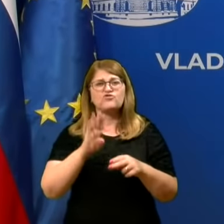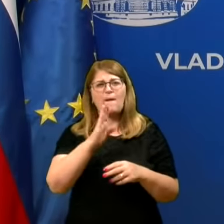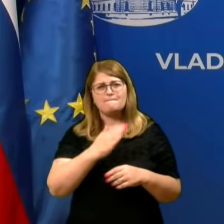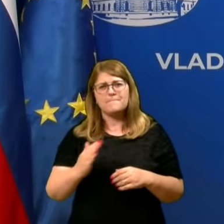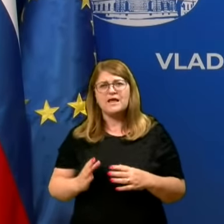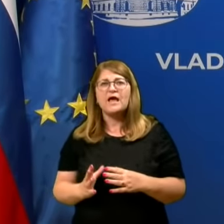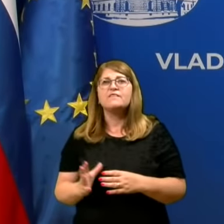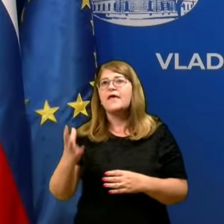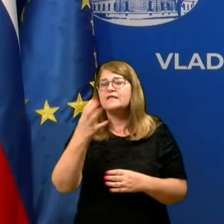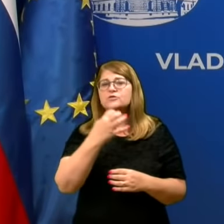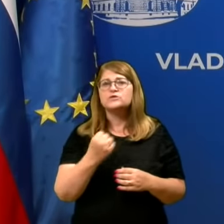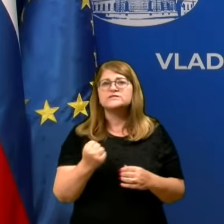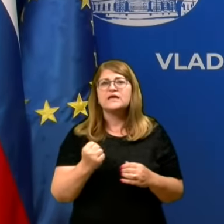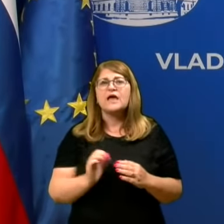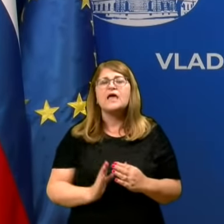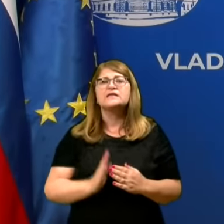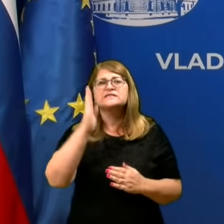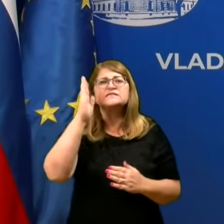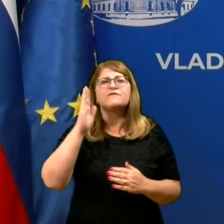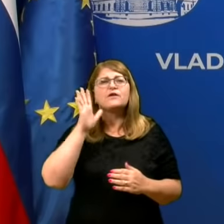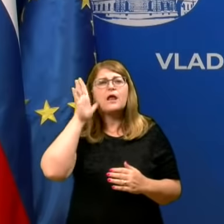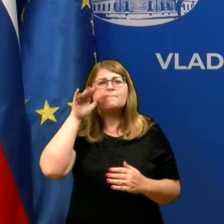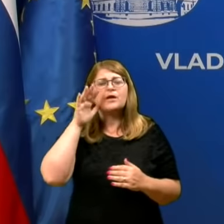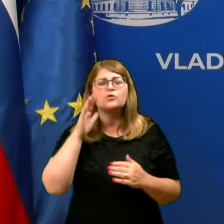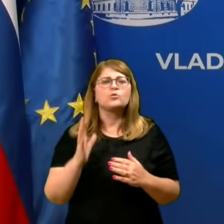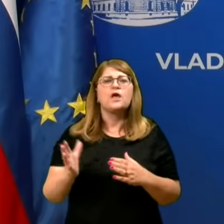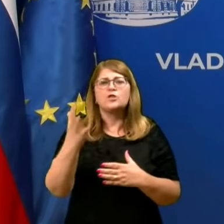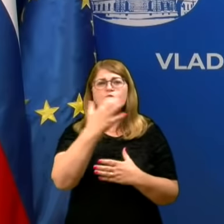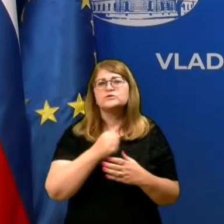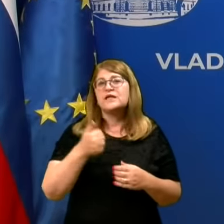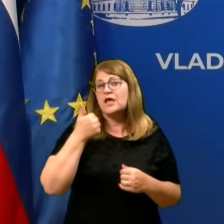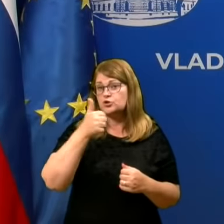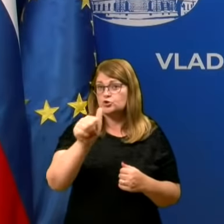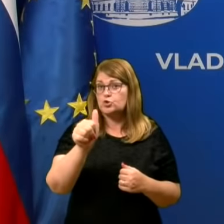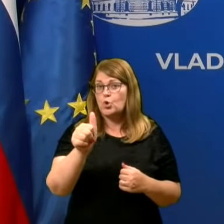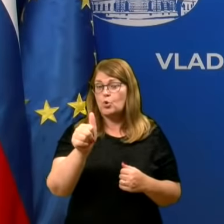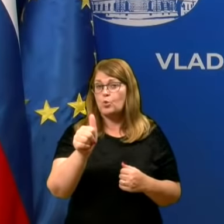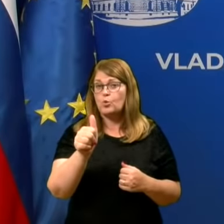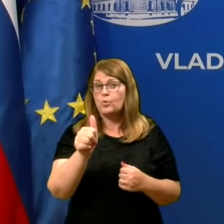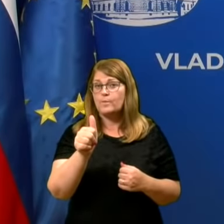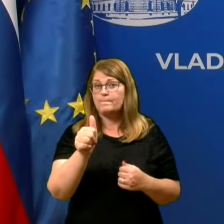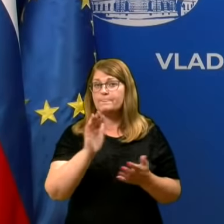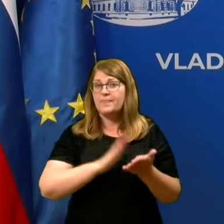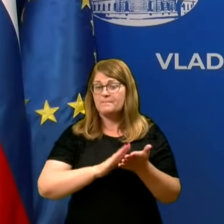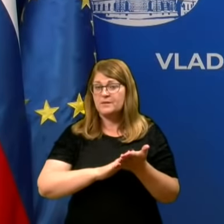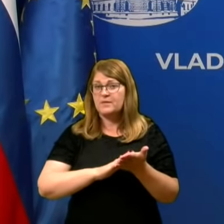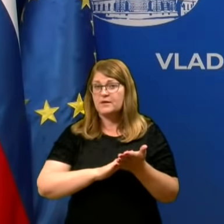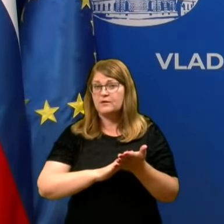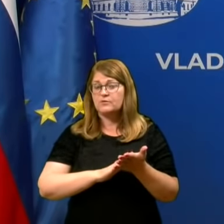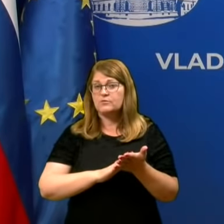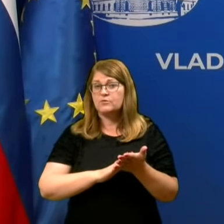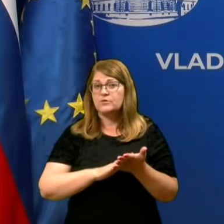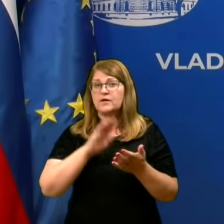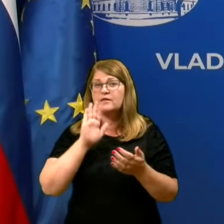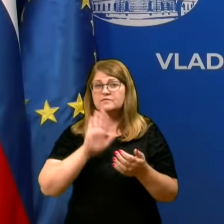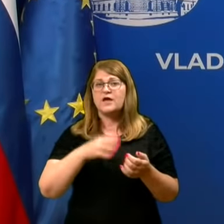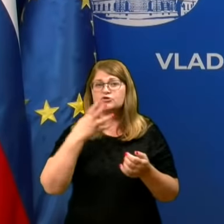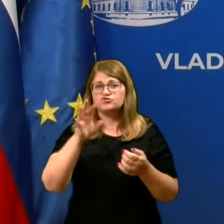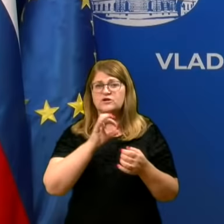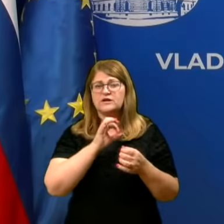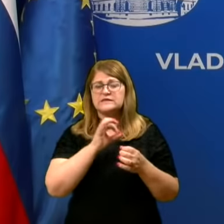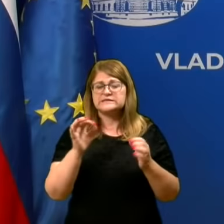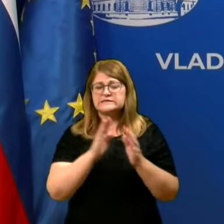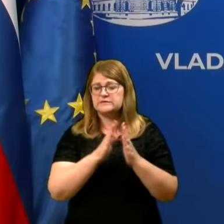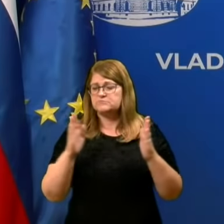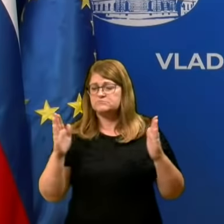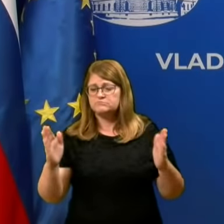dosegajo, Severna Makedonija dosega praktično 100, 100 primirov na 14 dnevno kumulativno